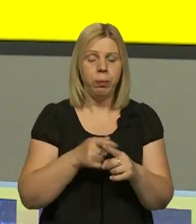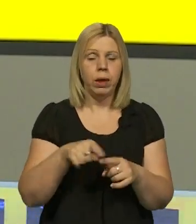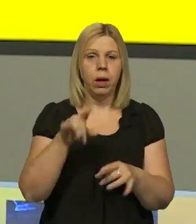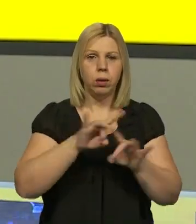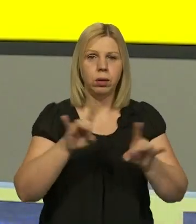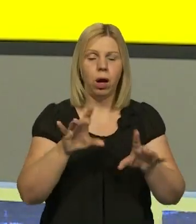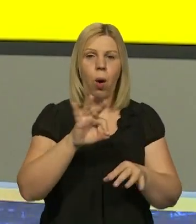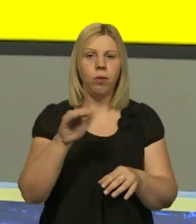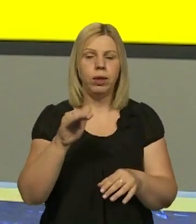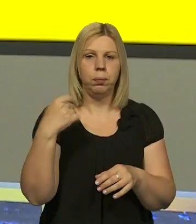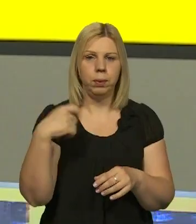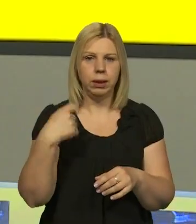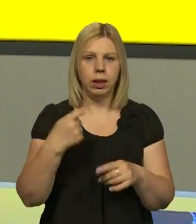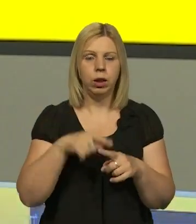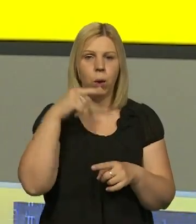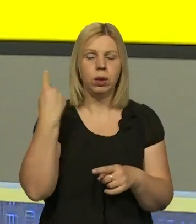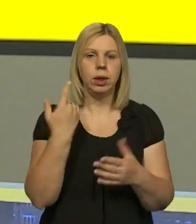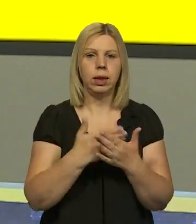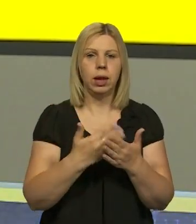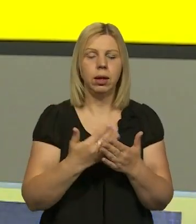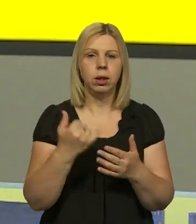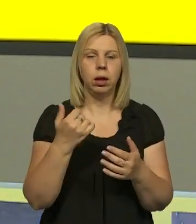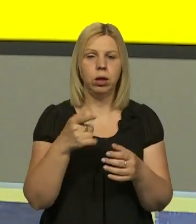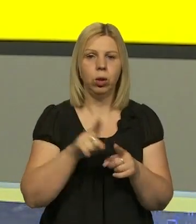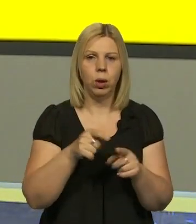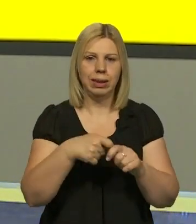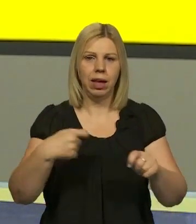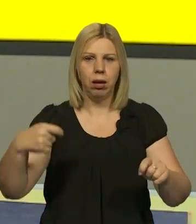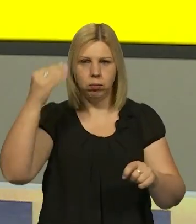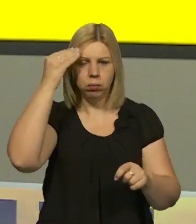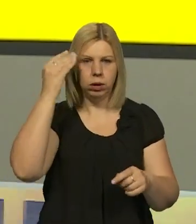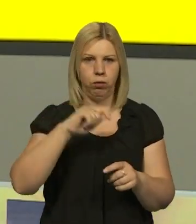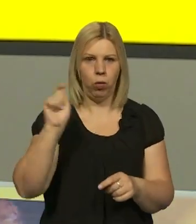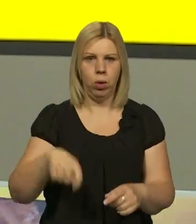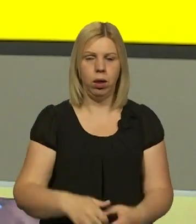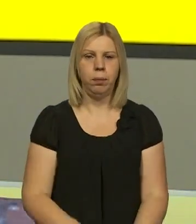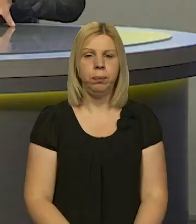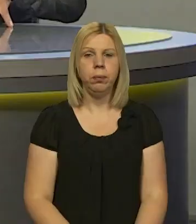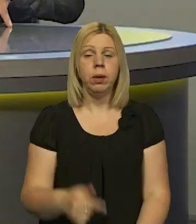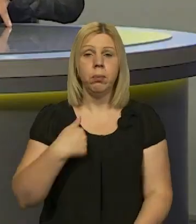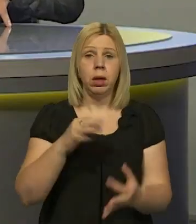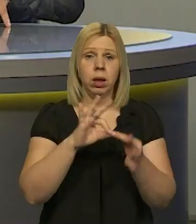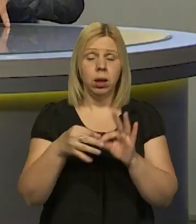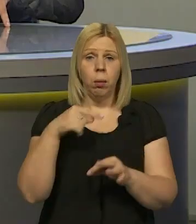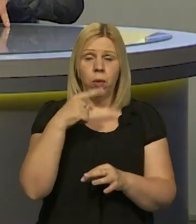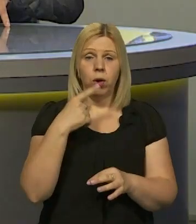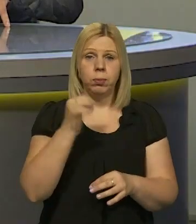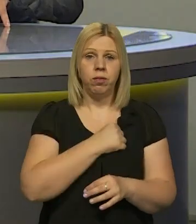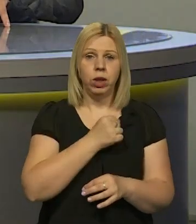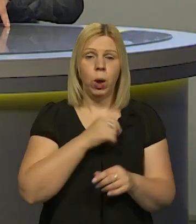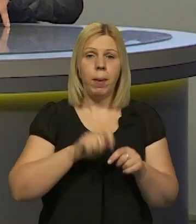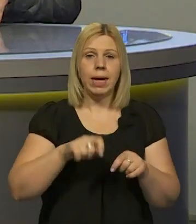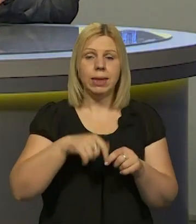керівника Офісу президента, Росія наразі вдається до тактики затягування війни. Ну і детальніше про це ми поговоримо із військовим